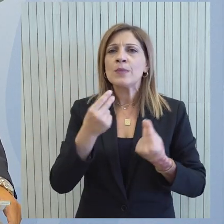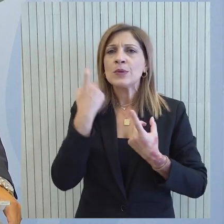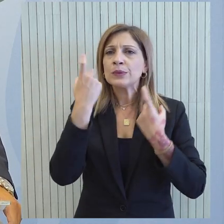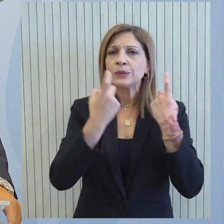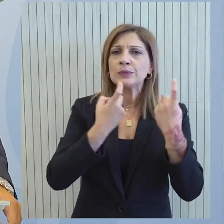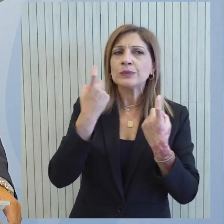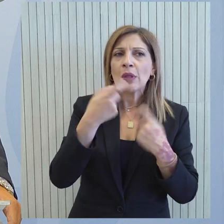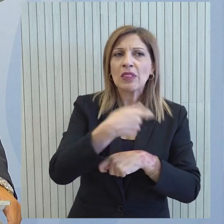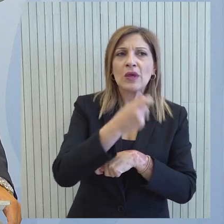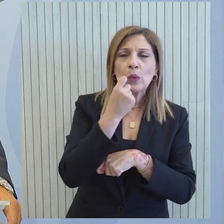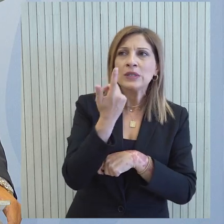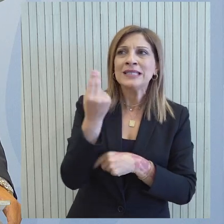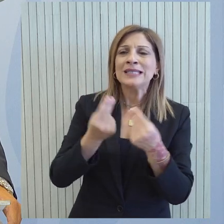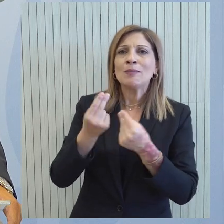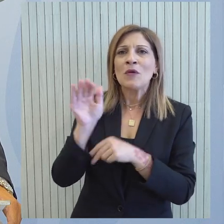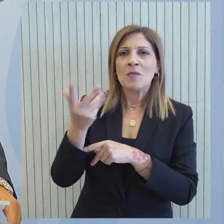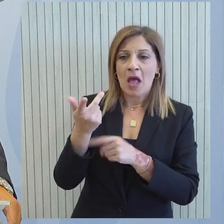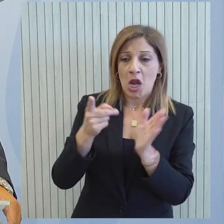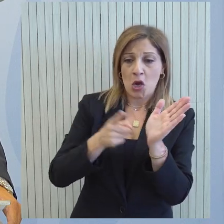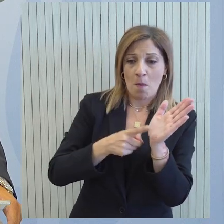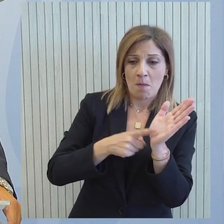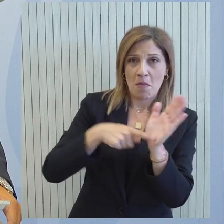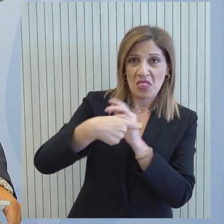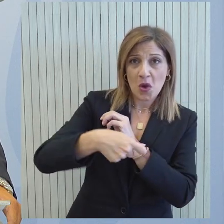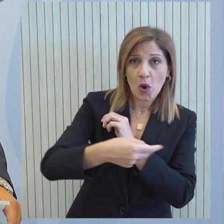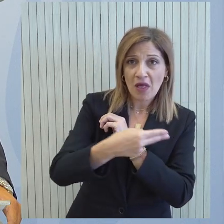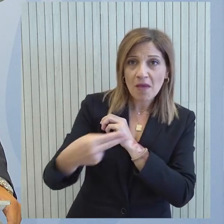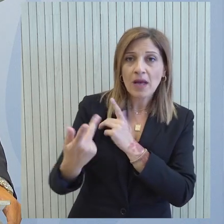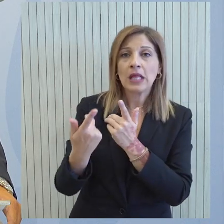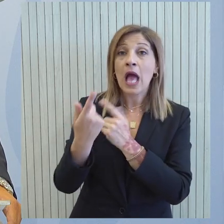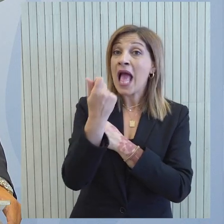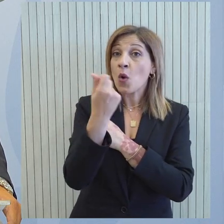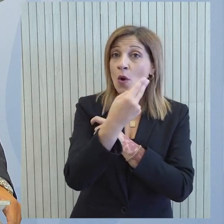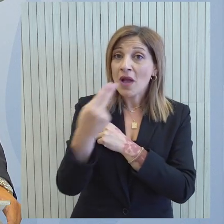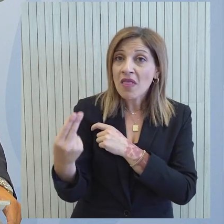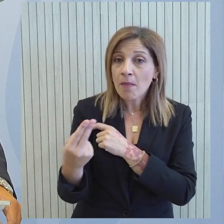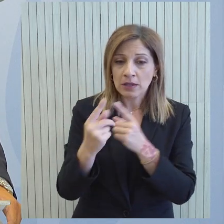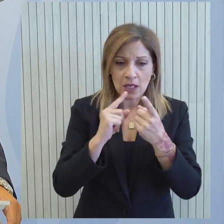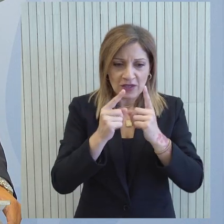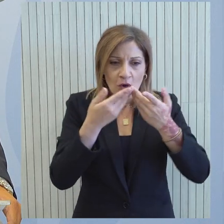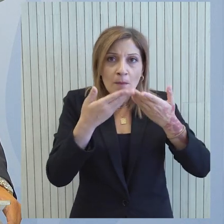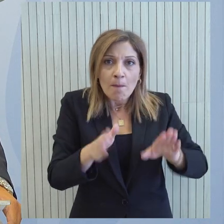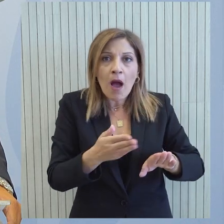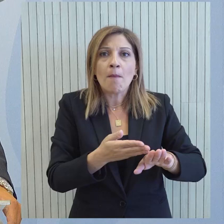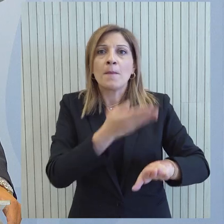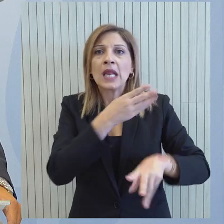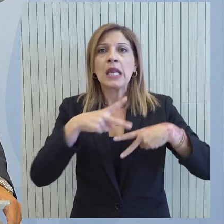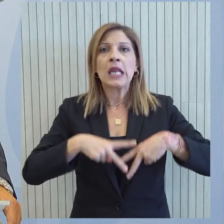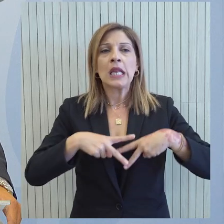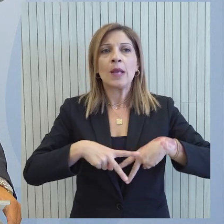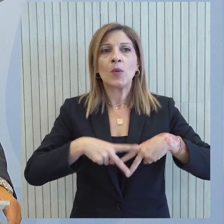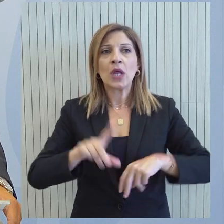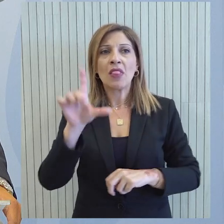προβληματίζουν Είναι νομικά θέματα Είναι οικονομικά θέματα Εφόσον είχε γίνει συμφωνία σε επίπεδο